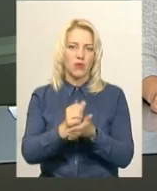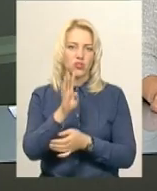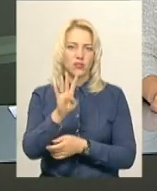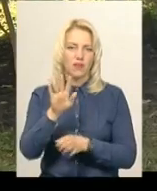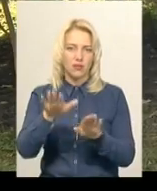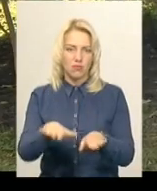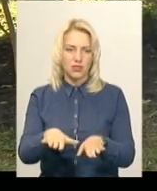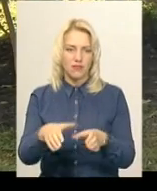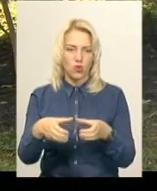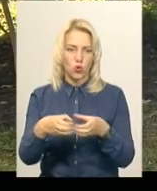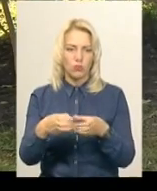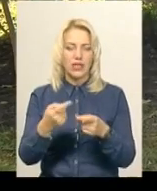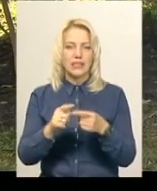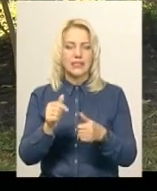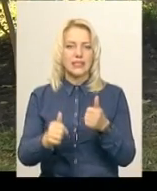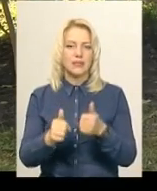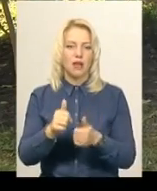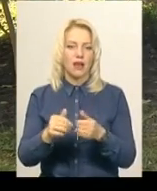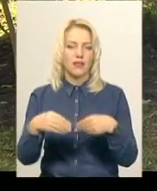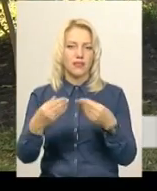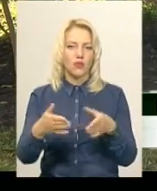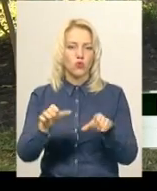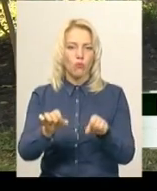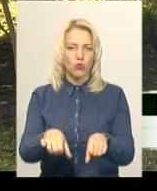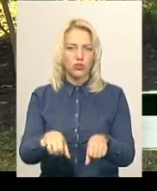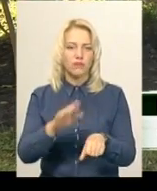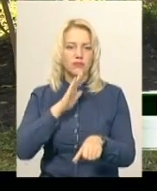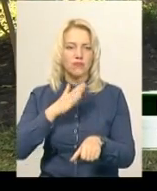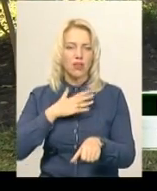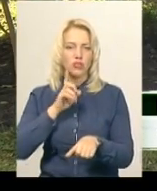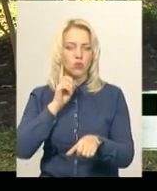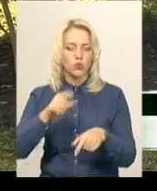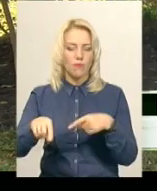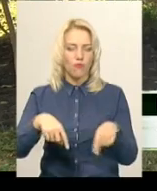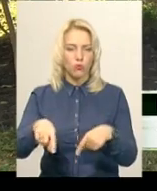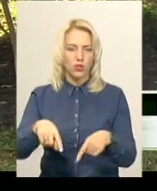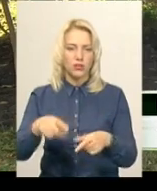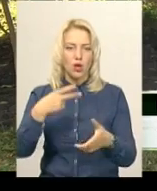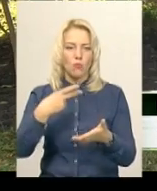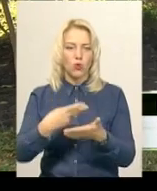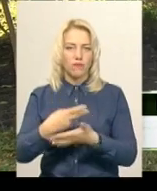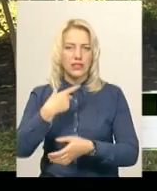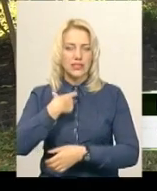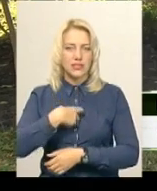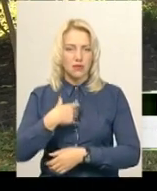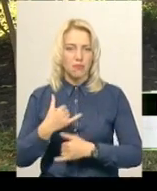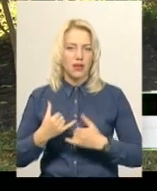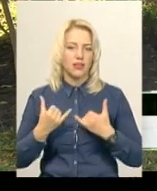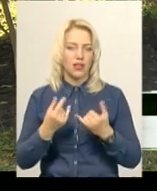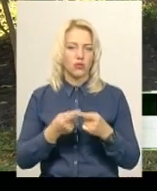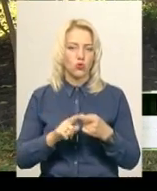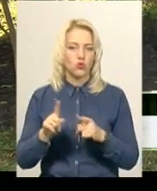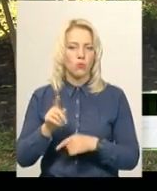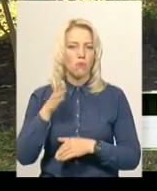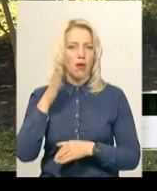Ці змагання дають можливість нашим юним футболістам проявити себе для того, щоб в